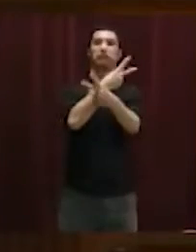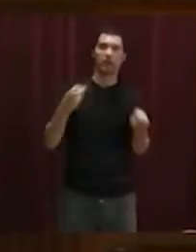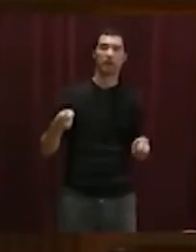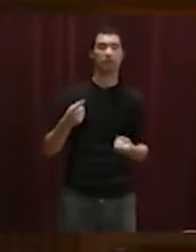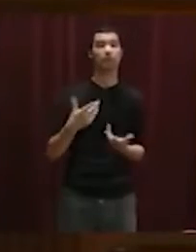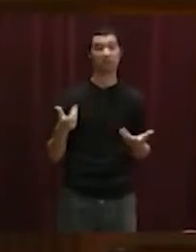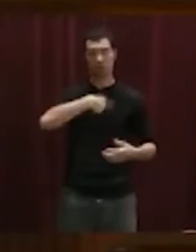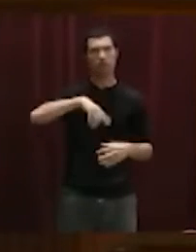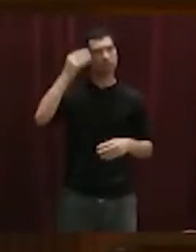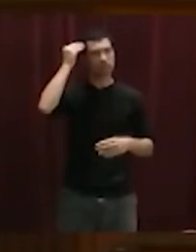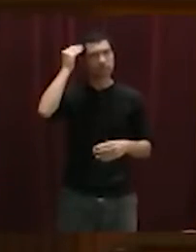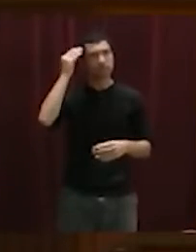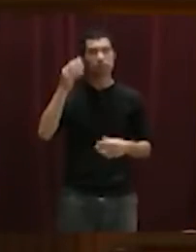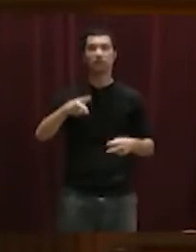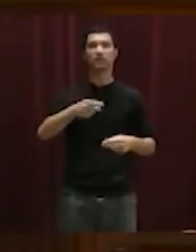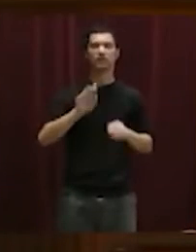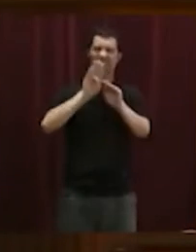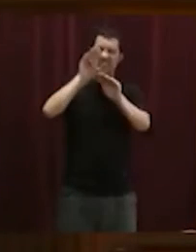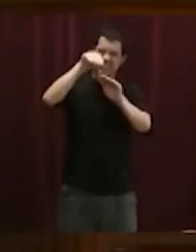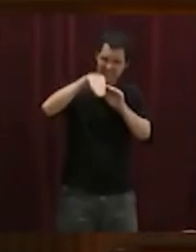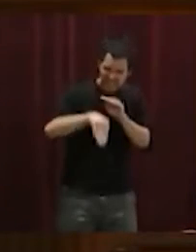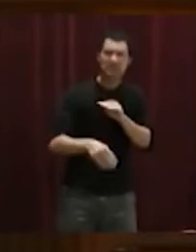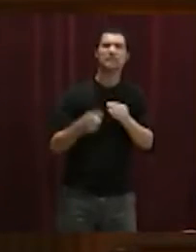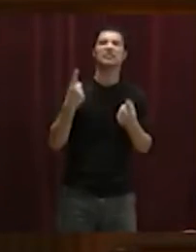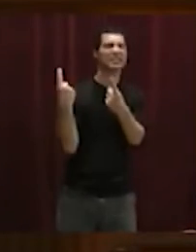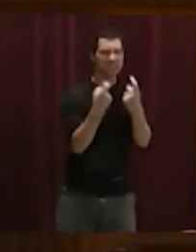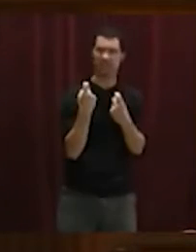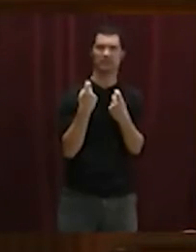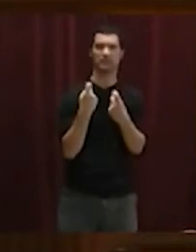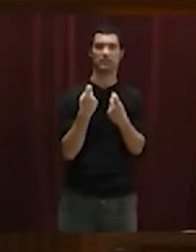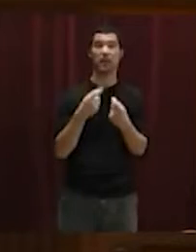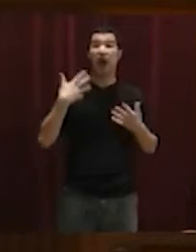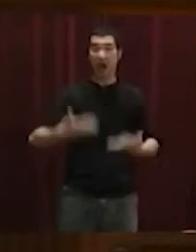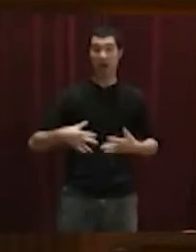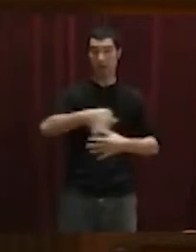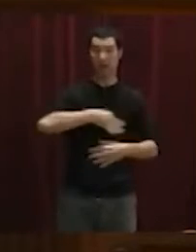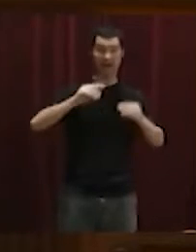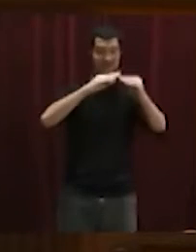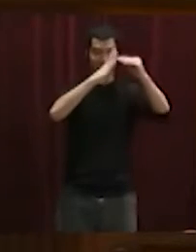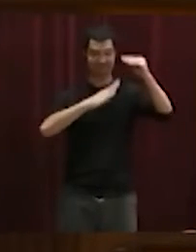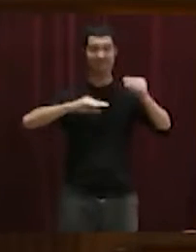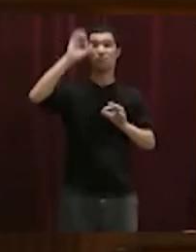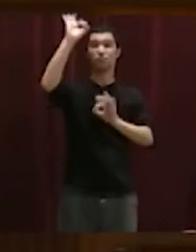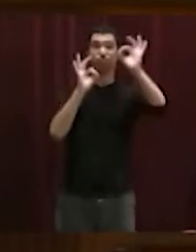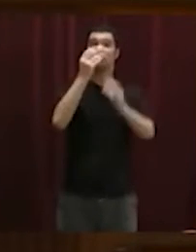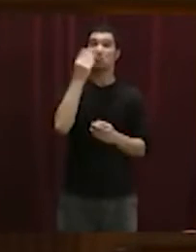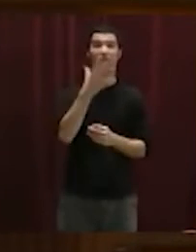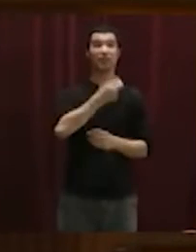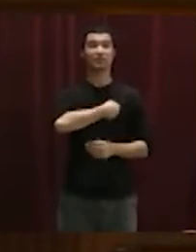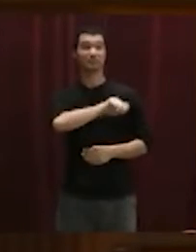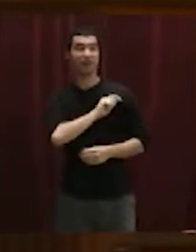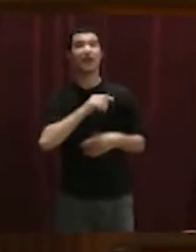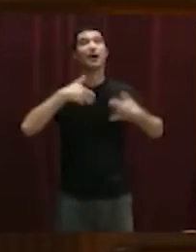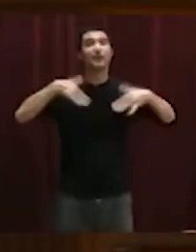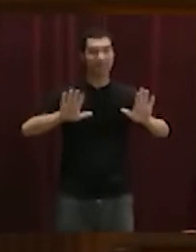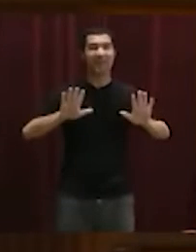'aire que respiram seguia baixant la corba. Encara que en les dades que tenim ara, Balears és una de les comunitats menys afectades de l'Estat, la